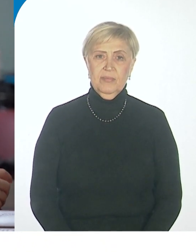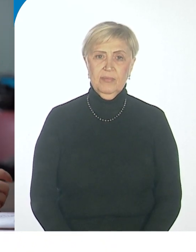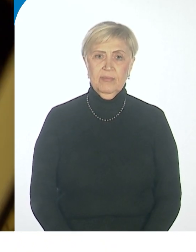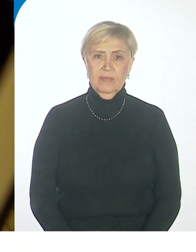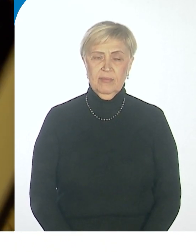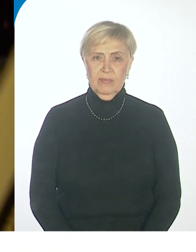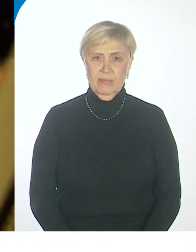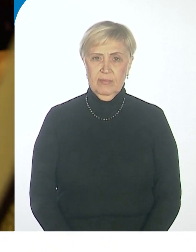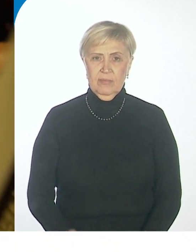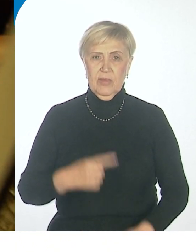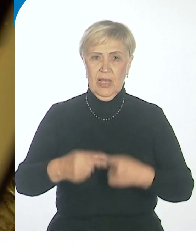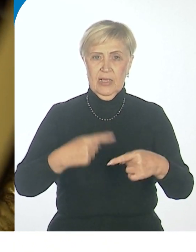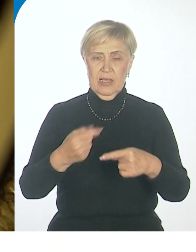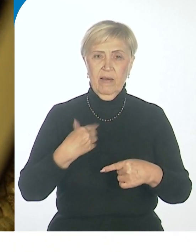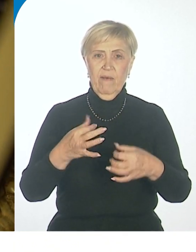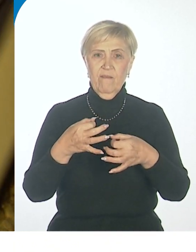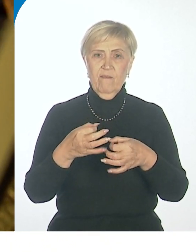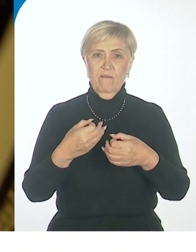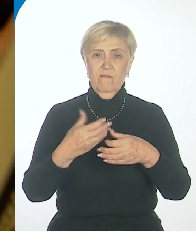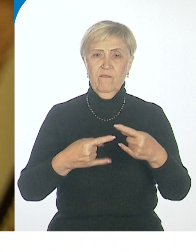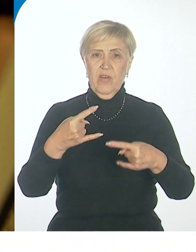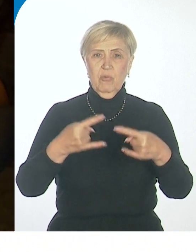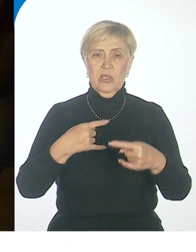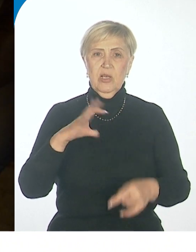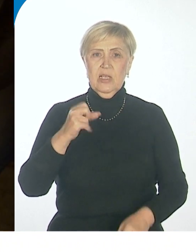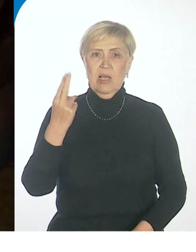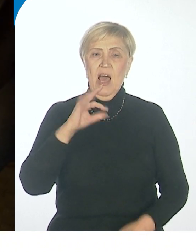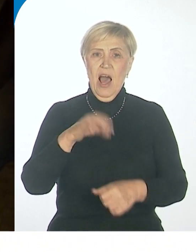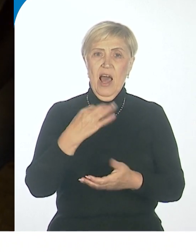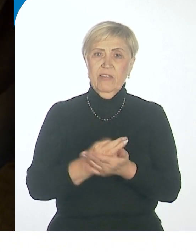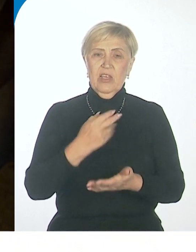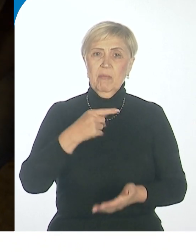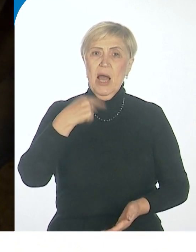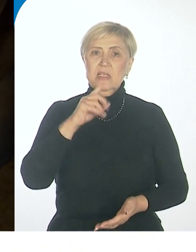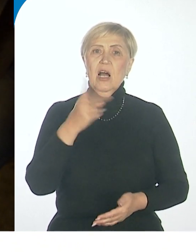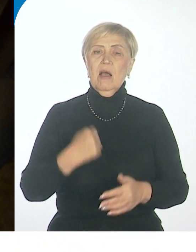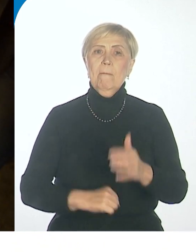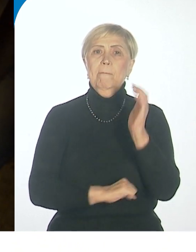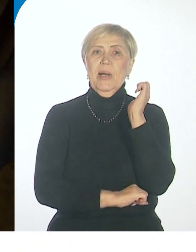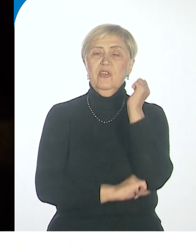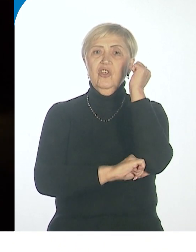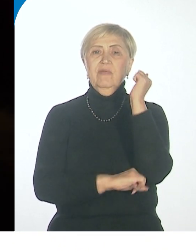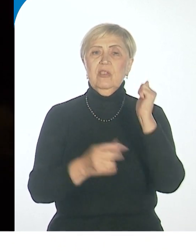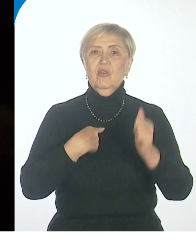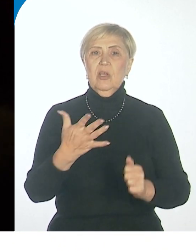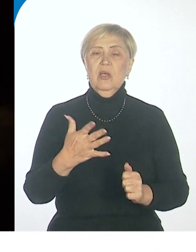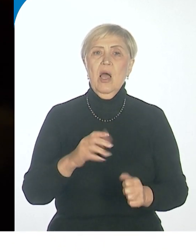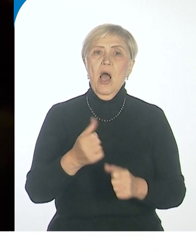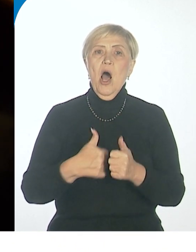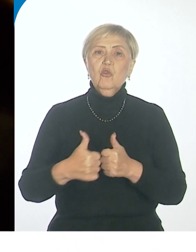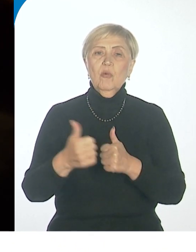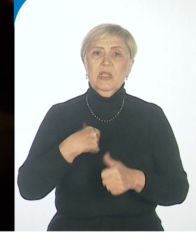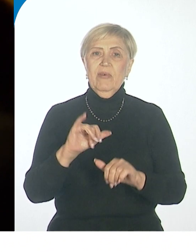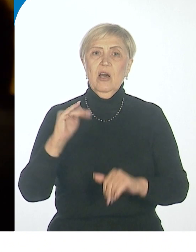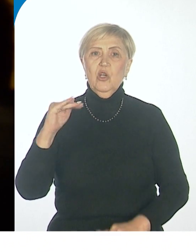В следующем выпуске программы «Социальный ответ» мы расскажем о том, как поддерживать особого ребенка в домашних условиях,